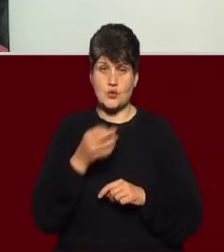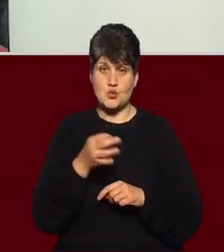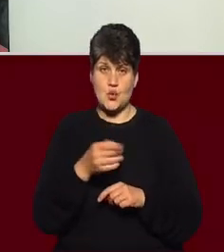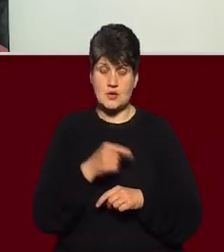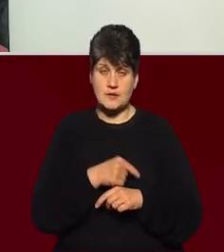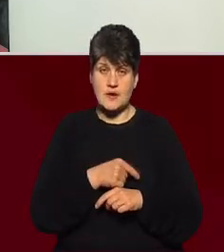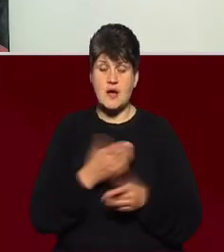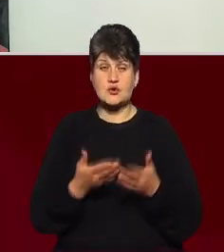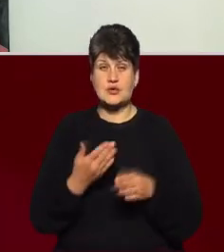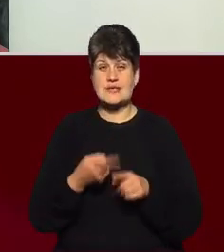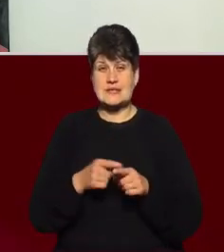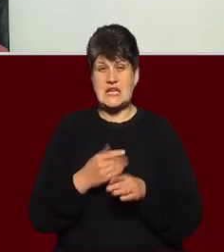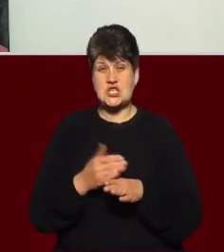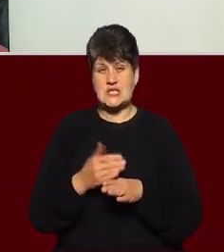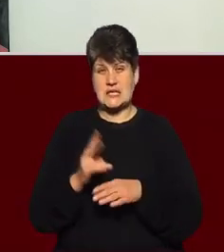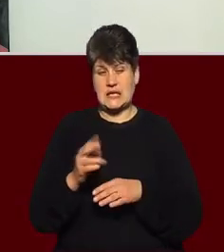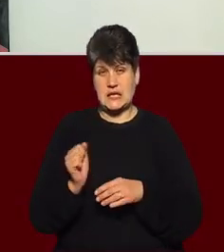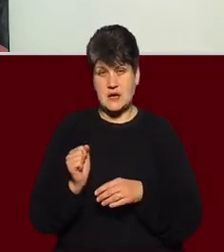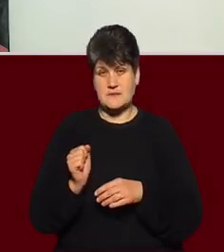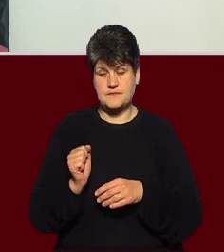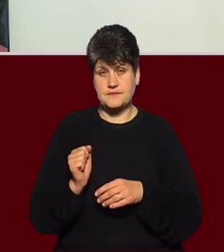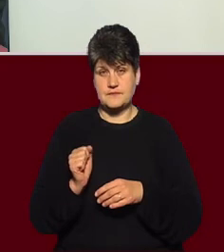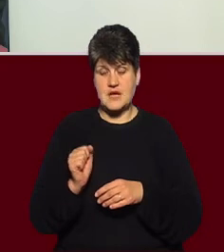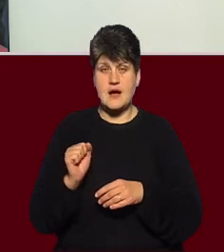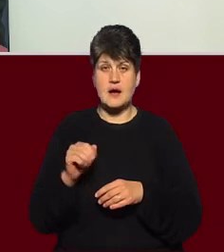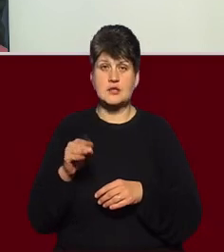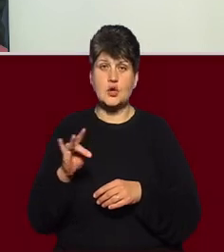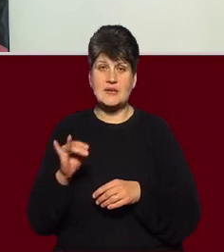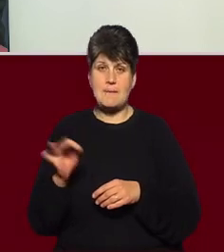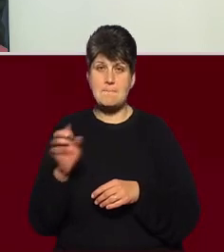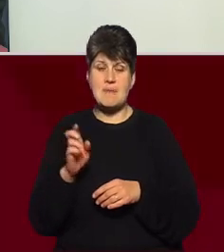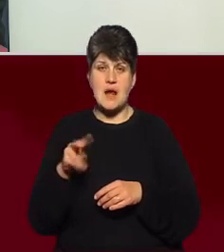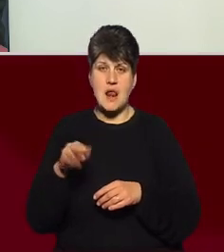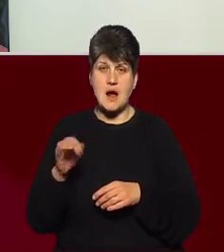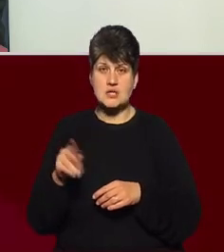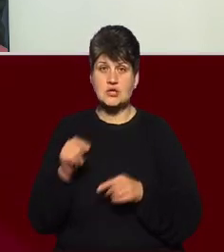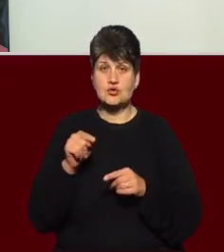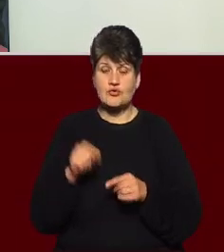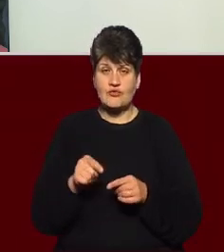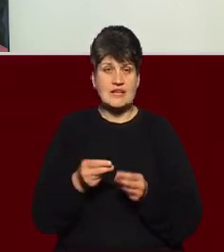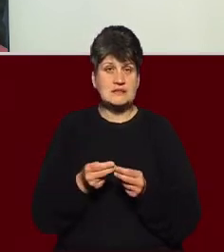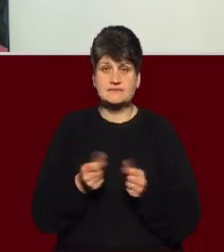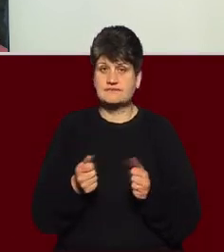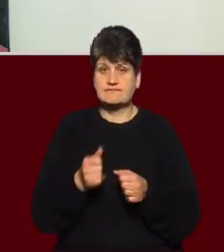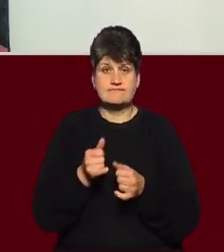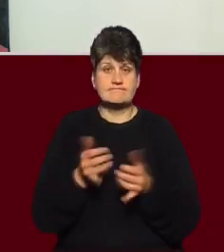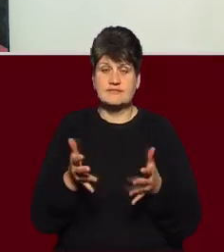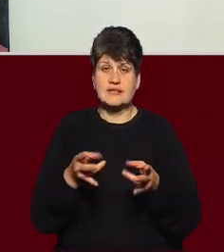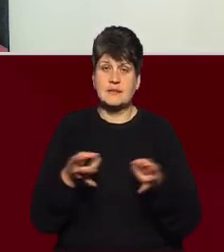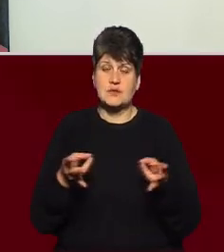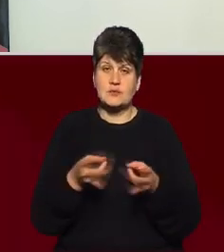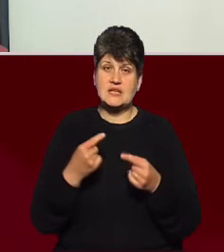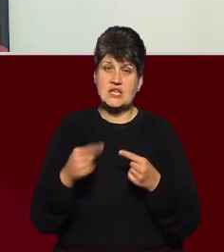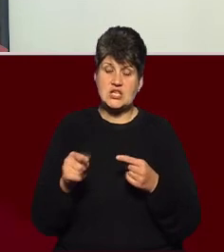атероматичної бляшки, то ви її Актелізе не розчините. Там необхідне інше відтручання, там